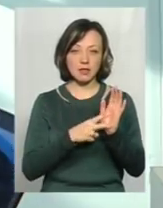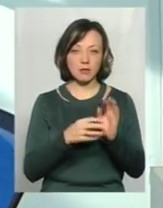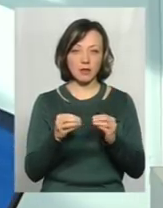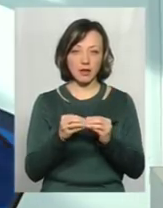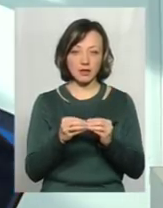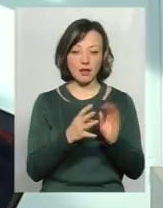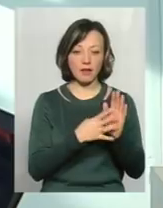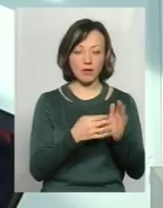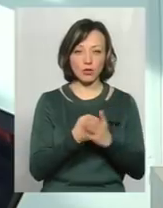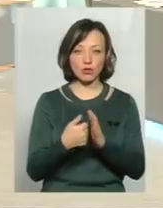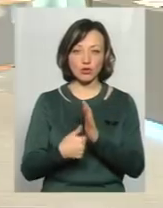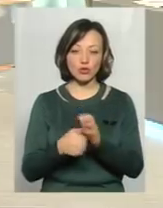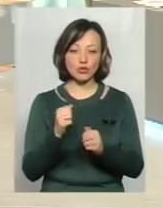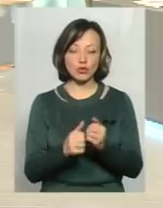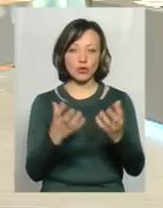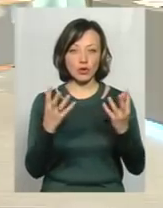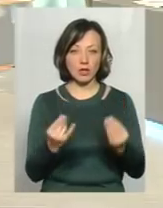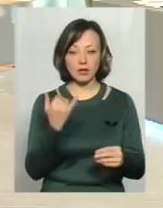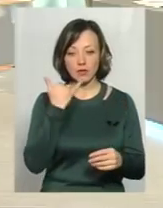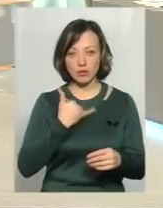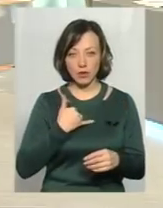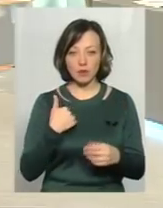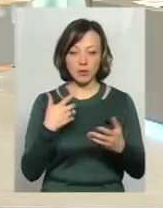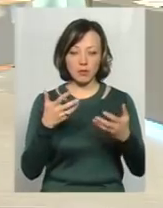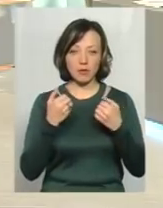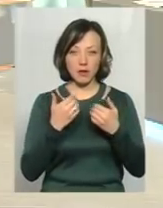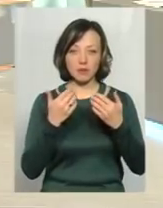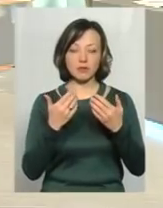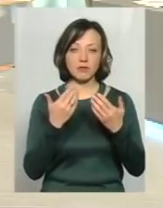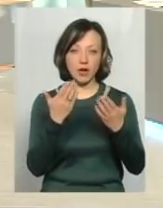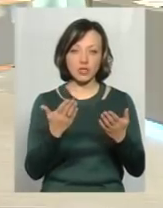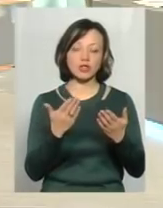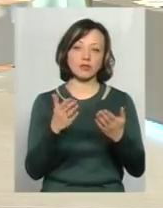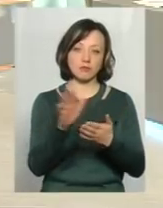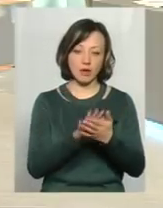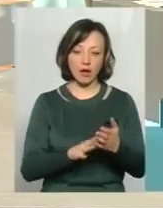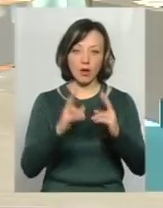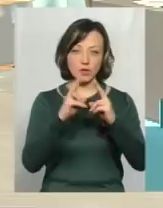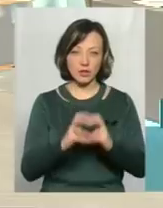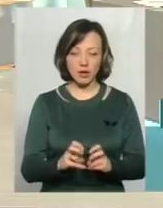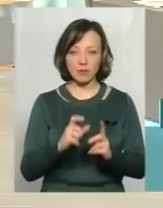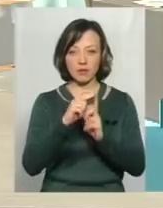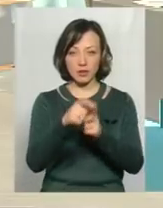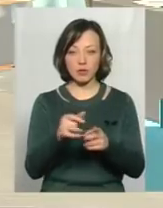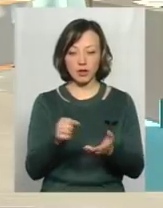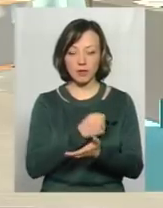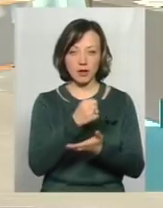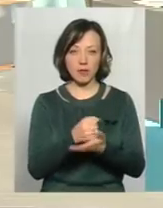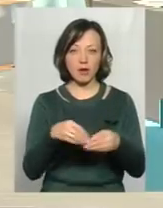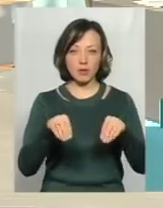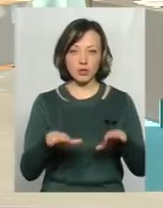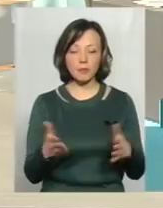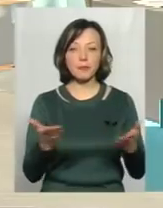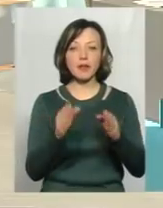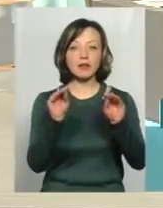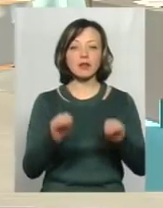9 до 6, щоденно телефонуєте, ми приймаємо ваше звернення, розглядаємо і надаємо компетентні відповіді і приймаємо відповідні рішення. Які